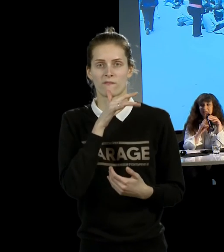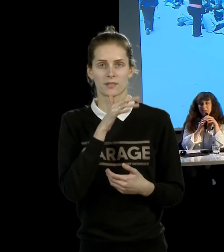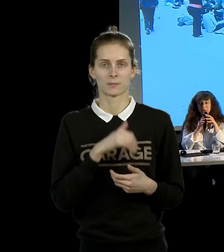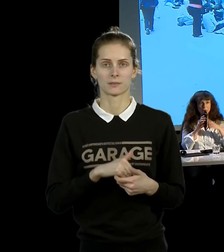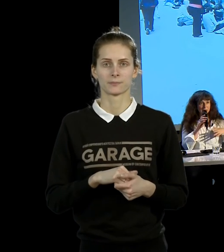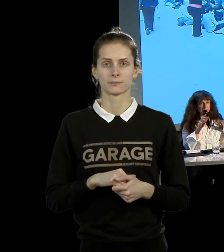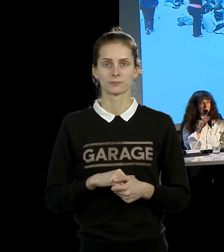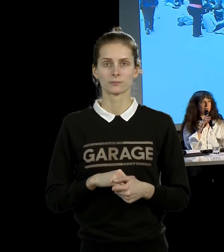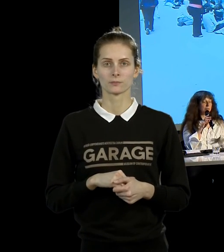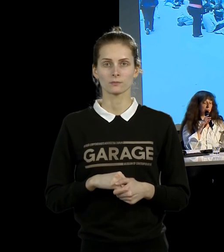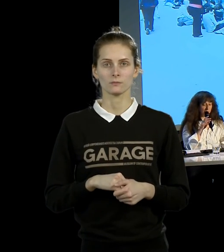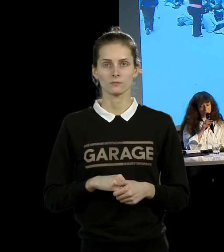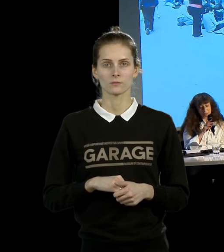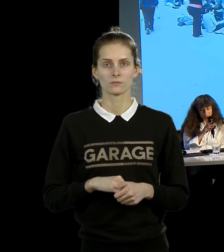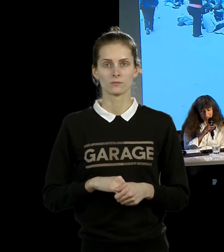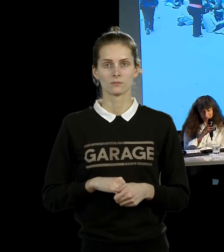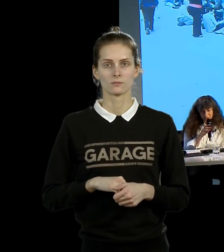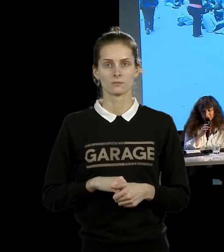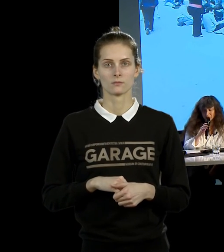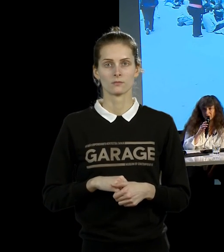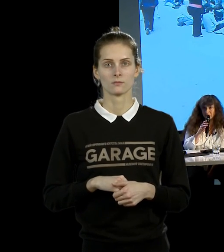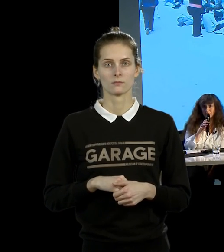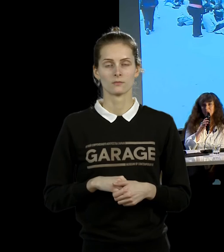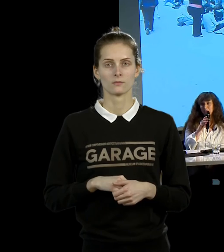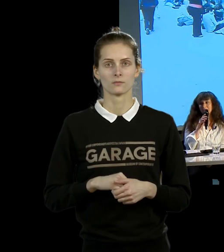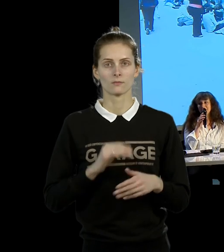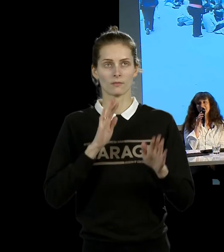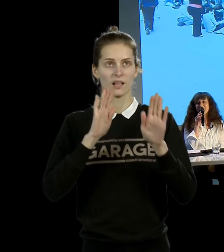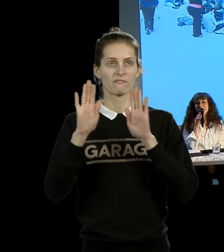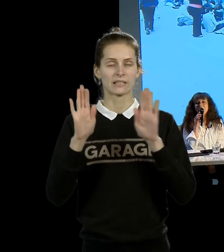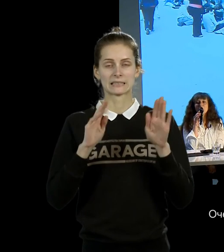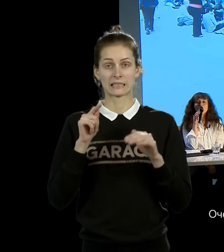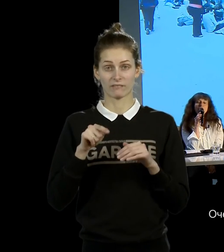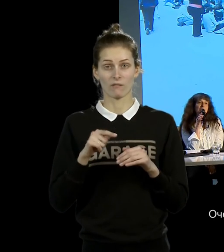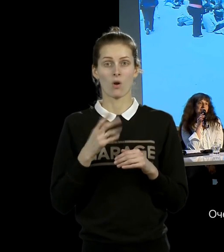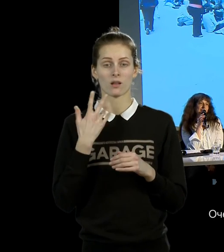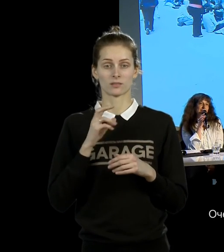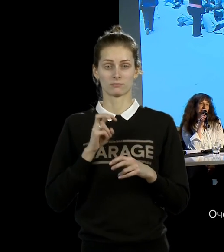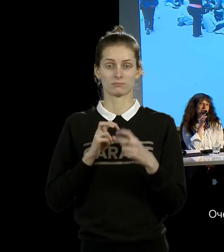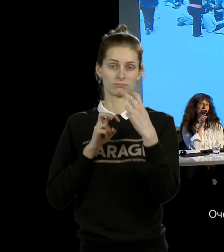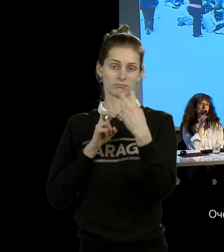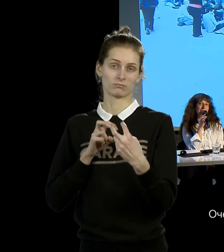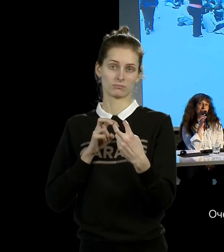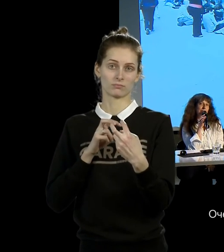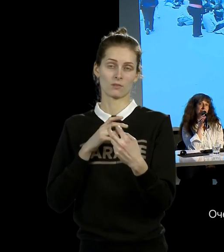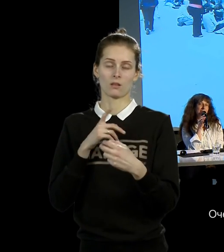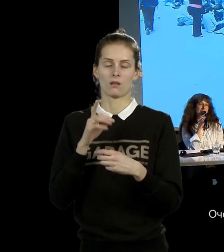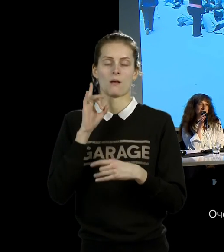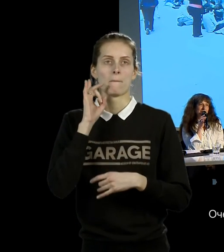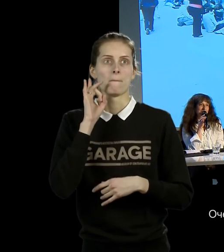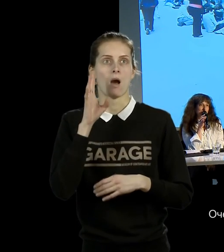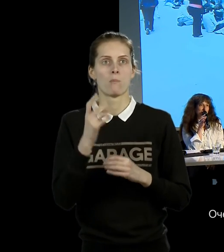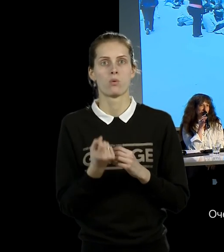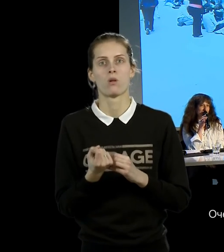И эта выставка стала страшно популярной. Очередь желающих